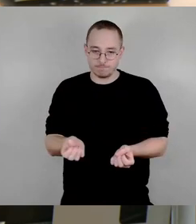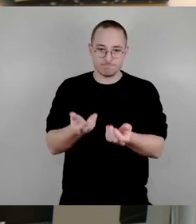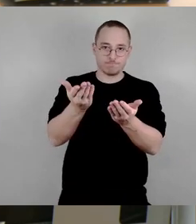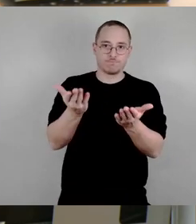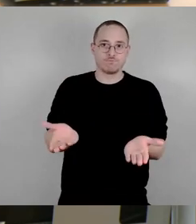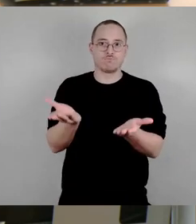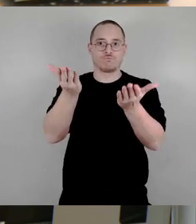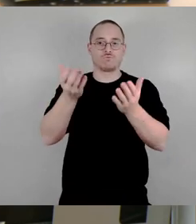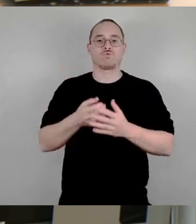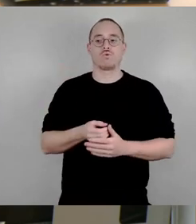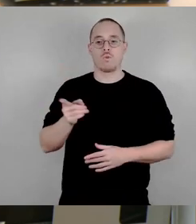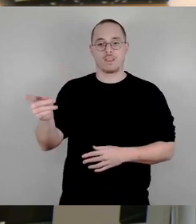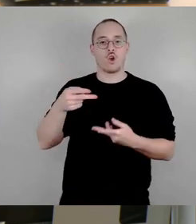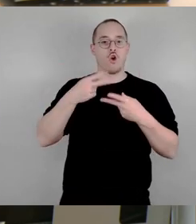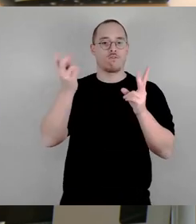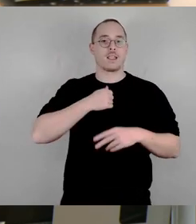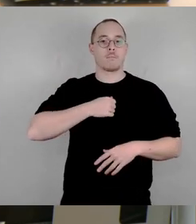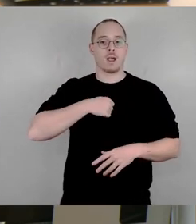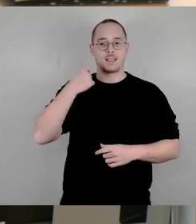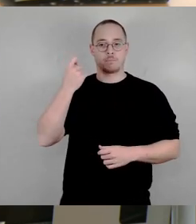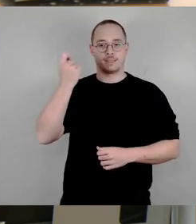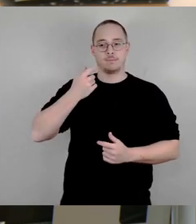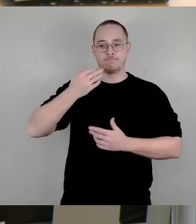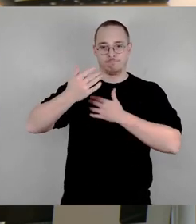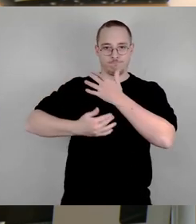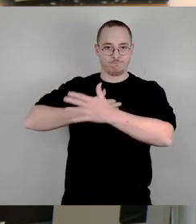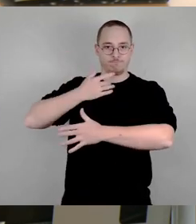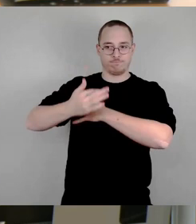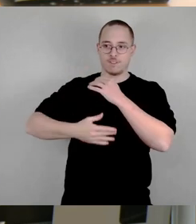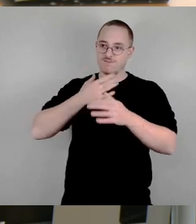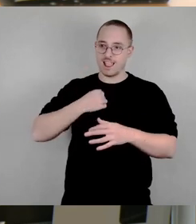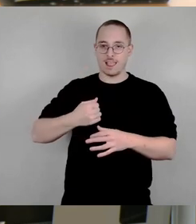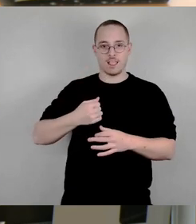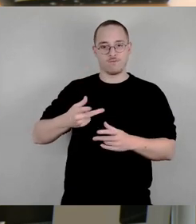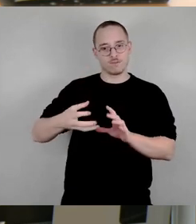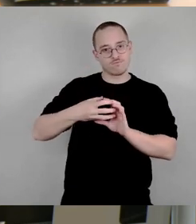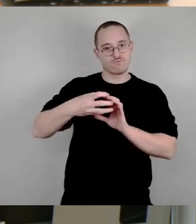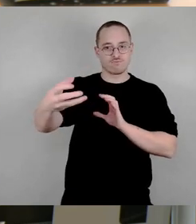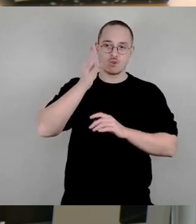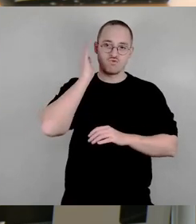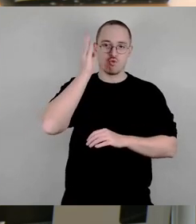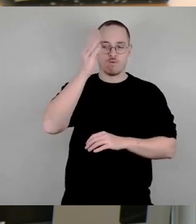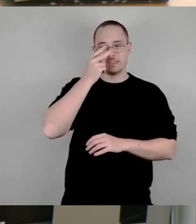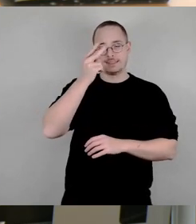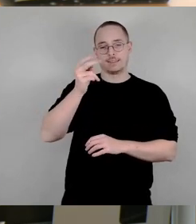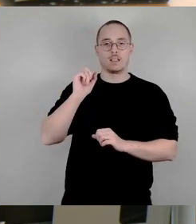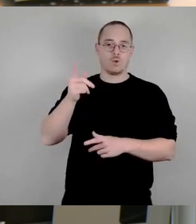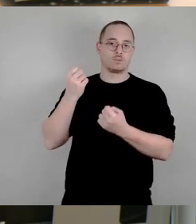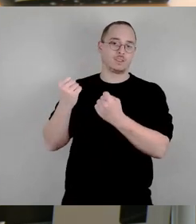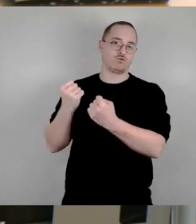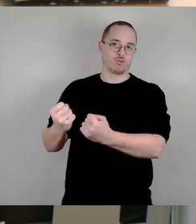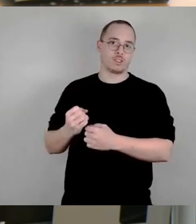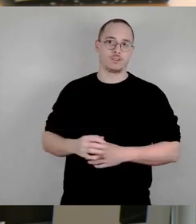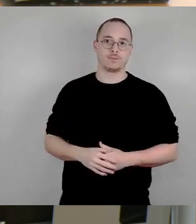Stauseebad Kosse Baude langfristig zu sichern. Meine Damen und Herren, deshalb